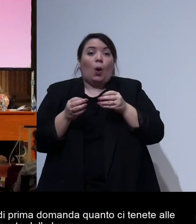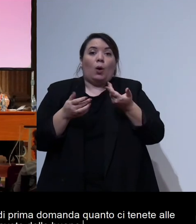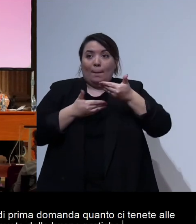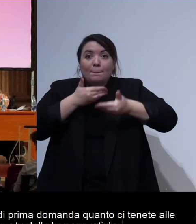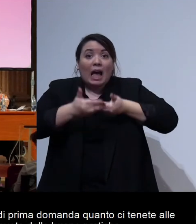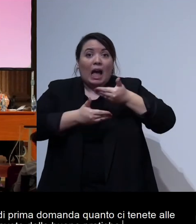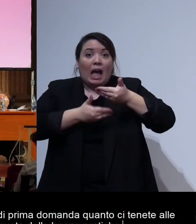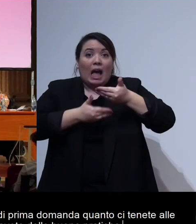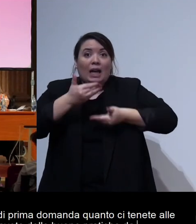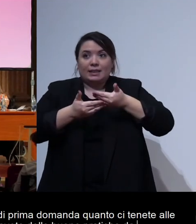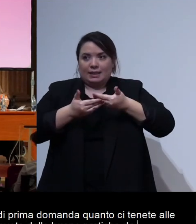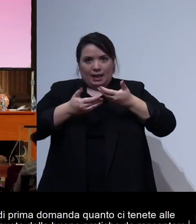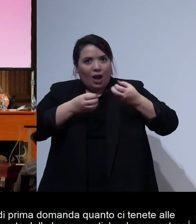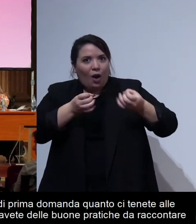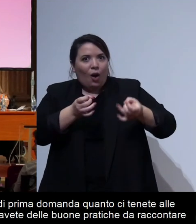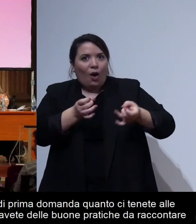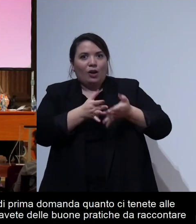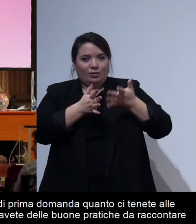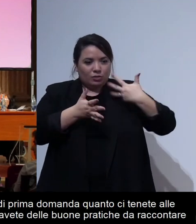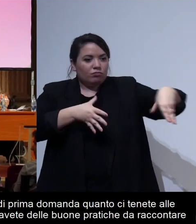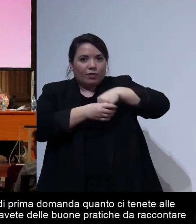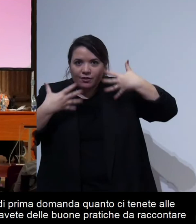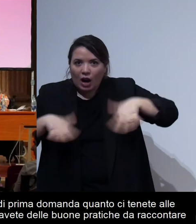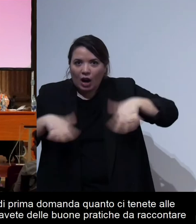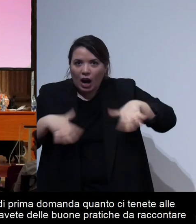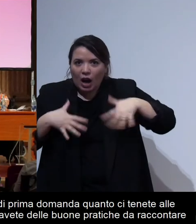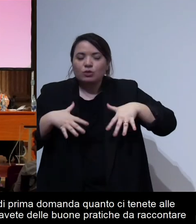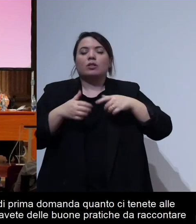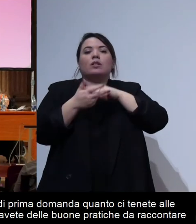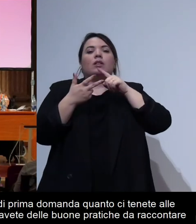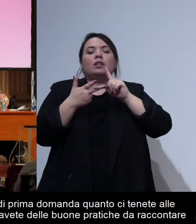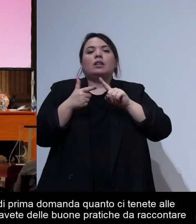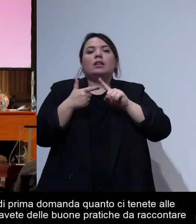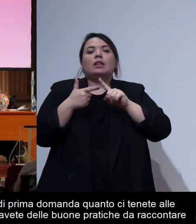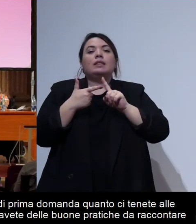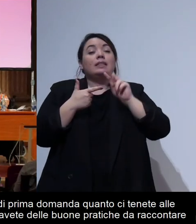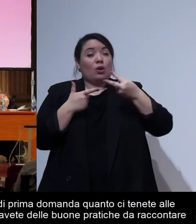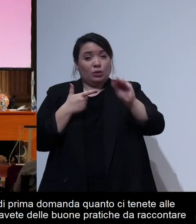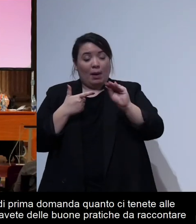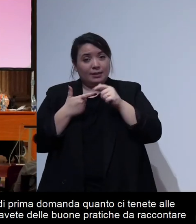raccontare su questo cioè se hai Federica a questo punto e poi seconda seconda cosa